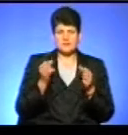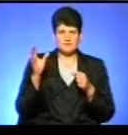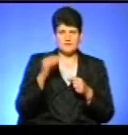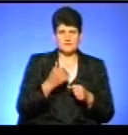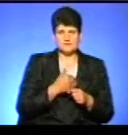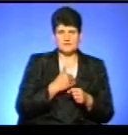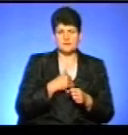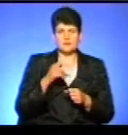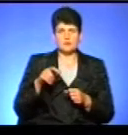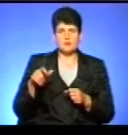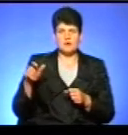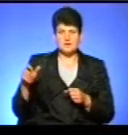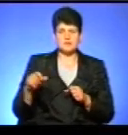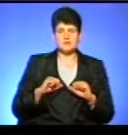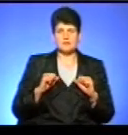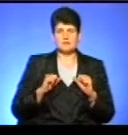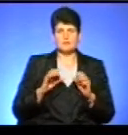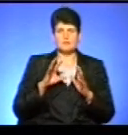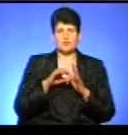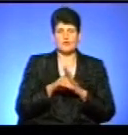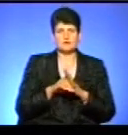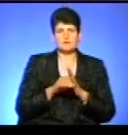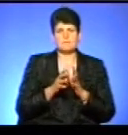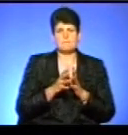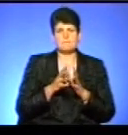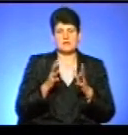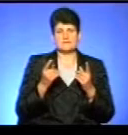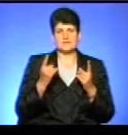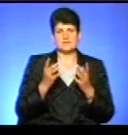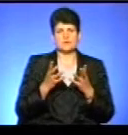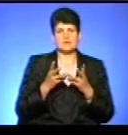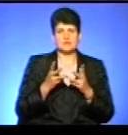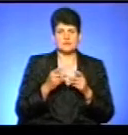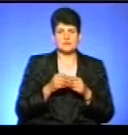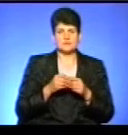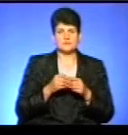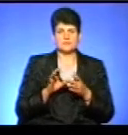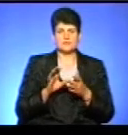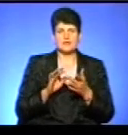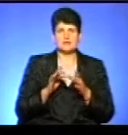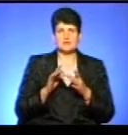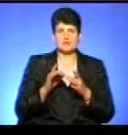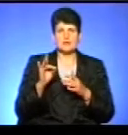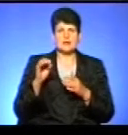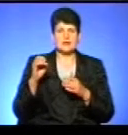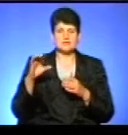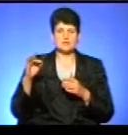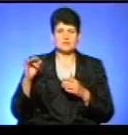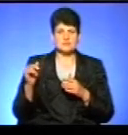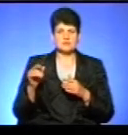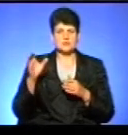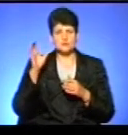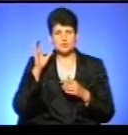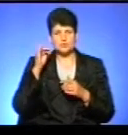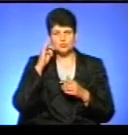самих громадян. Ми намагаємося впроваджувати масу, дуже велику кількість електронних різних ресурсів і прослухатися до